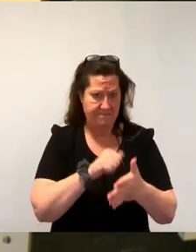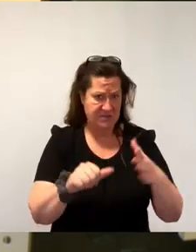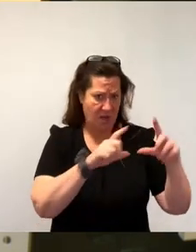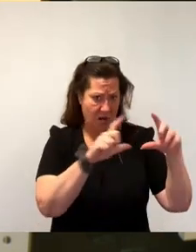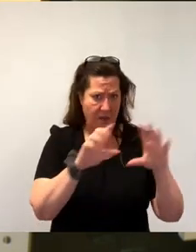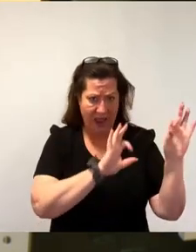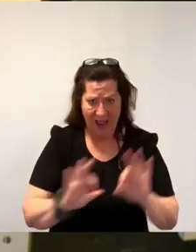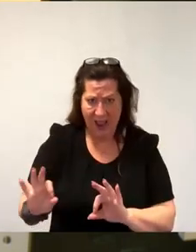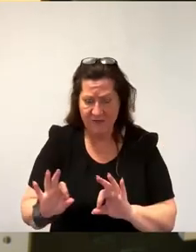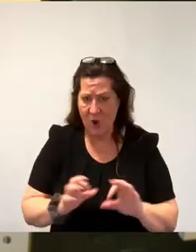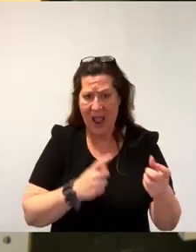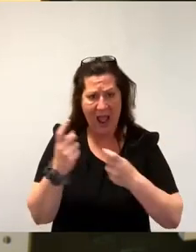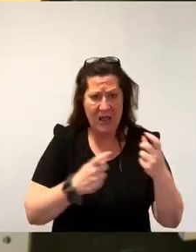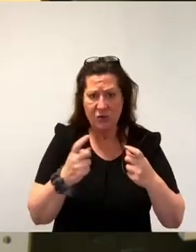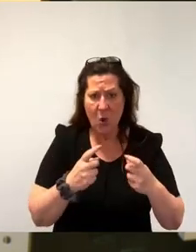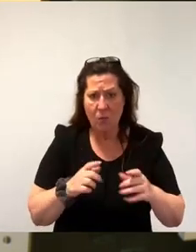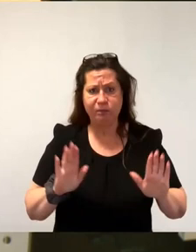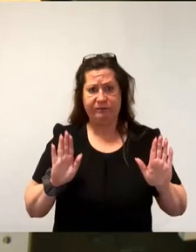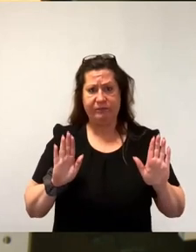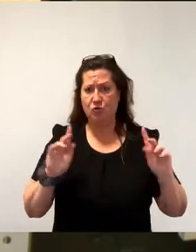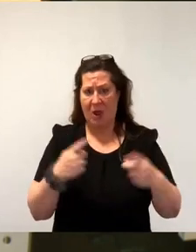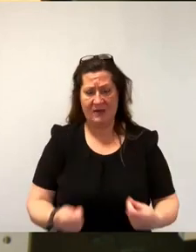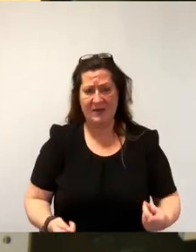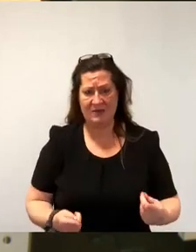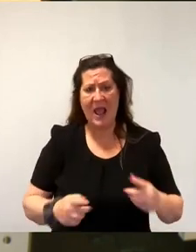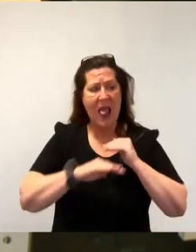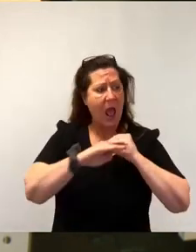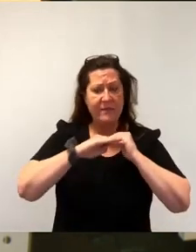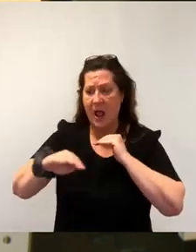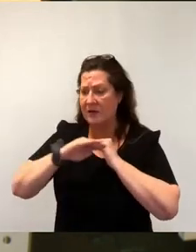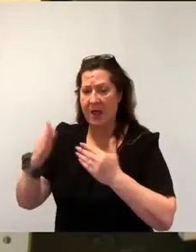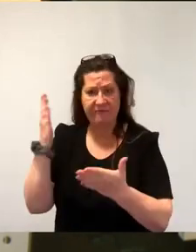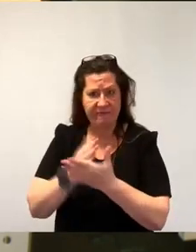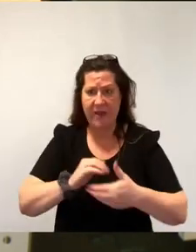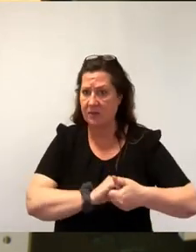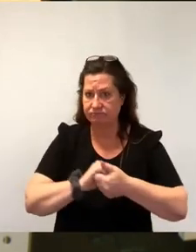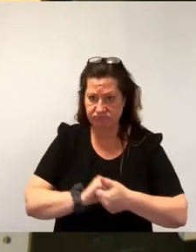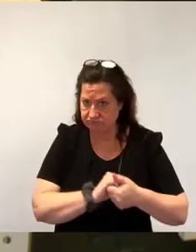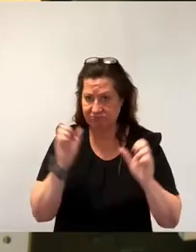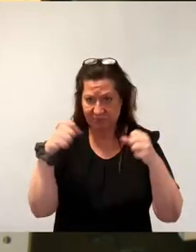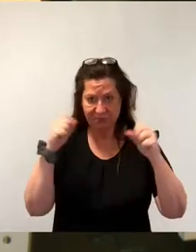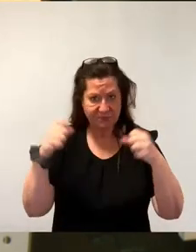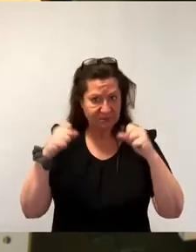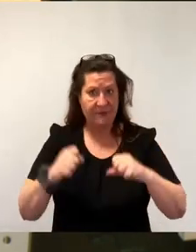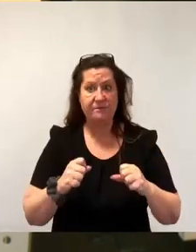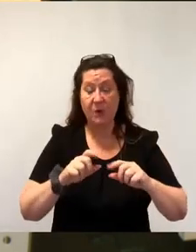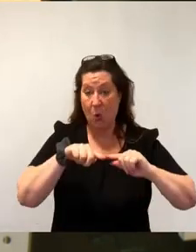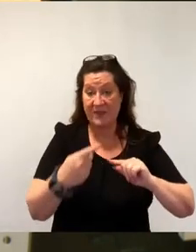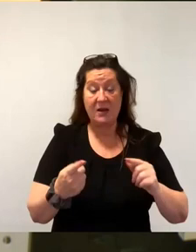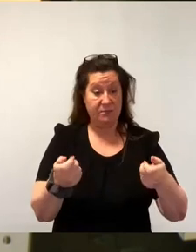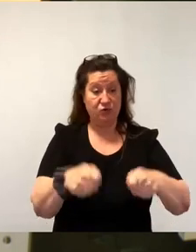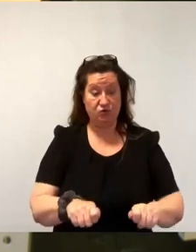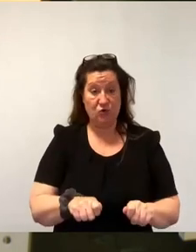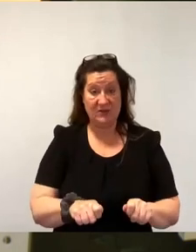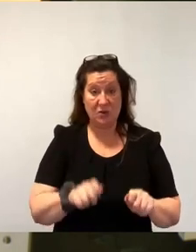länger zu zögern. Die Länder haben sich darauf geeinigt, die Bezahlkarte einzuführen und sollten sie in ihrem Beschluss jetzt auch so umsetzen.